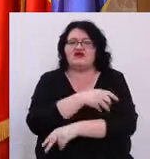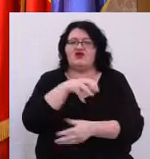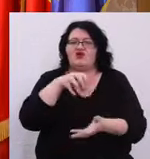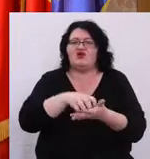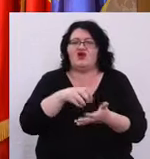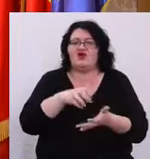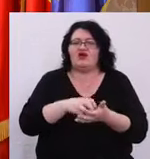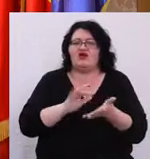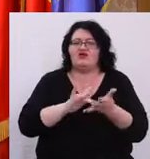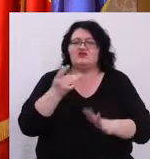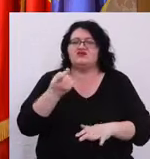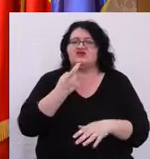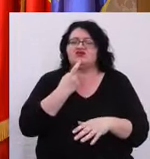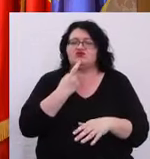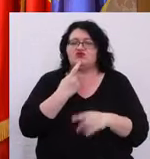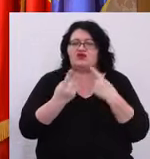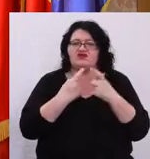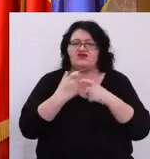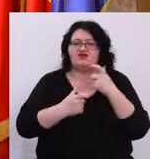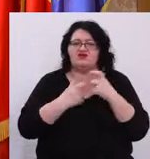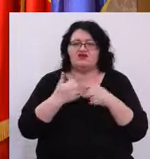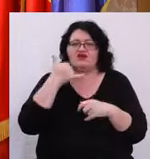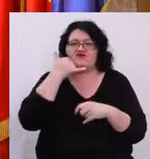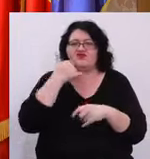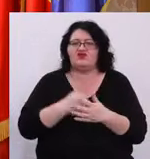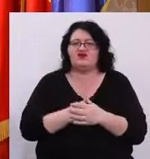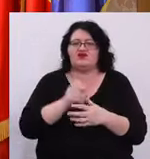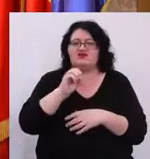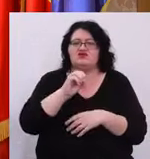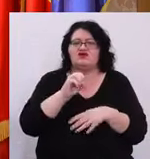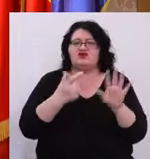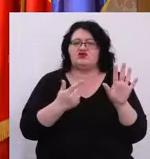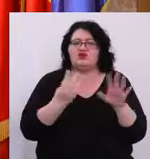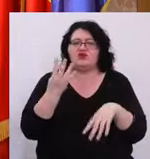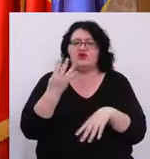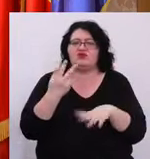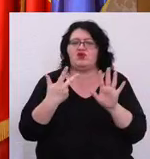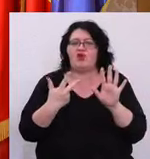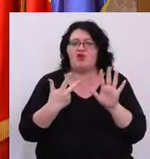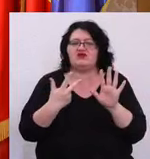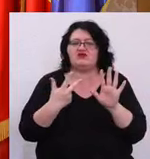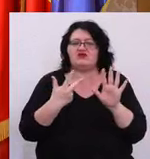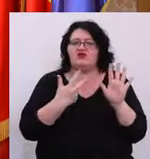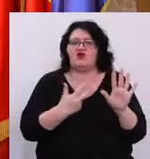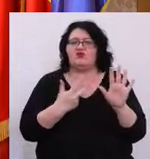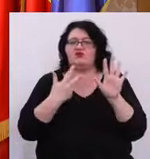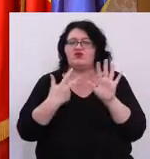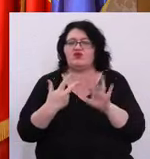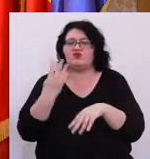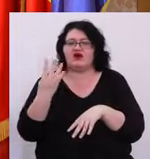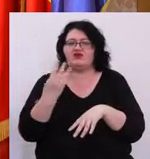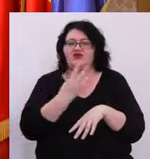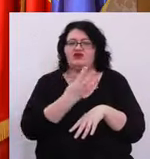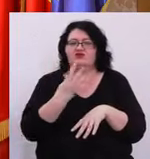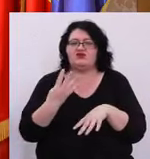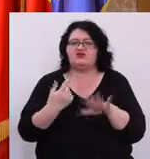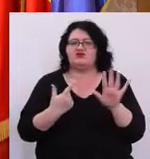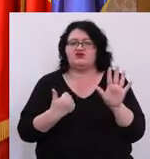Clinic Municipal de Urgență Timișoara. Este vorba de telefonul 0748 884